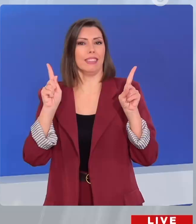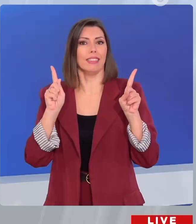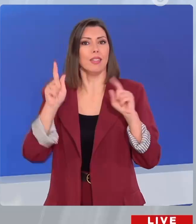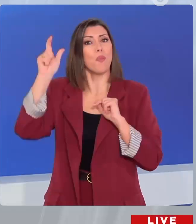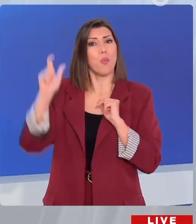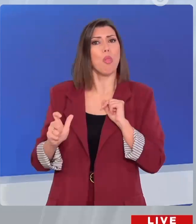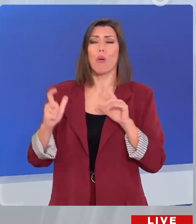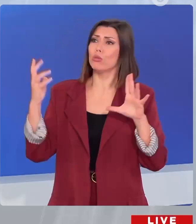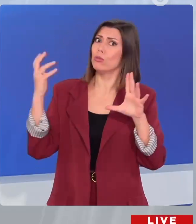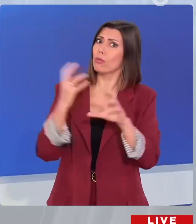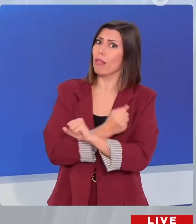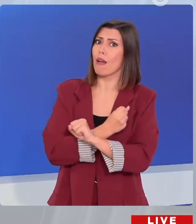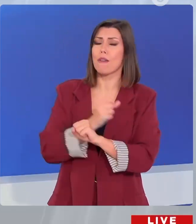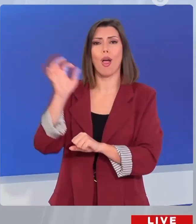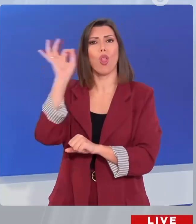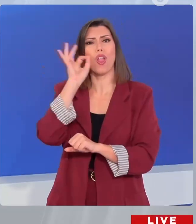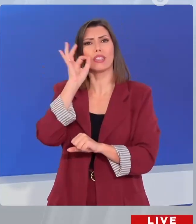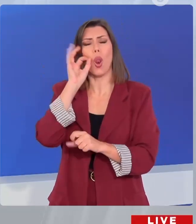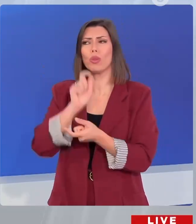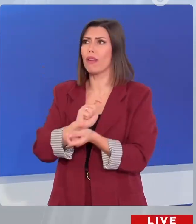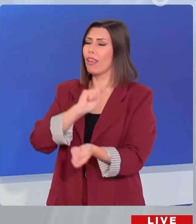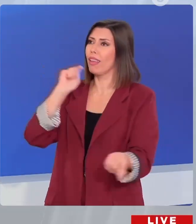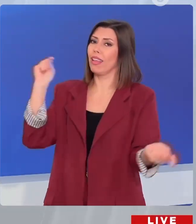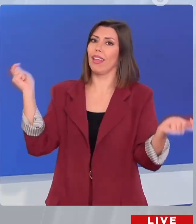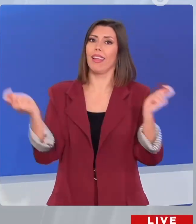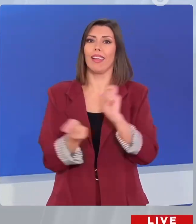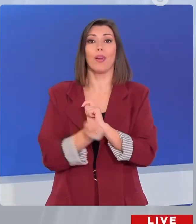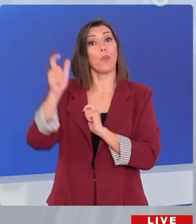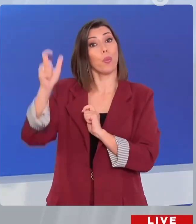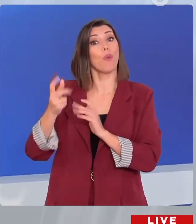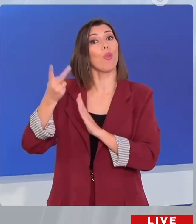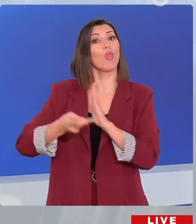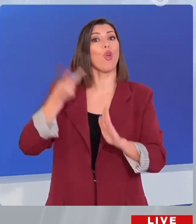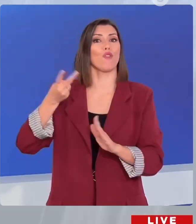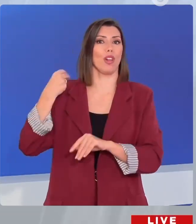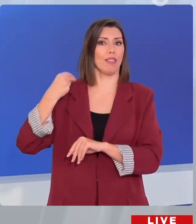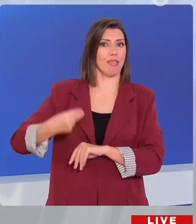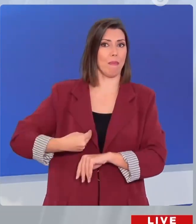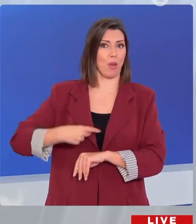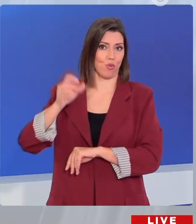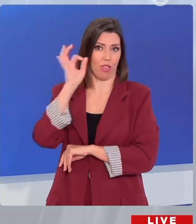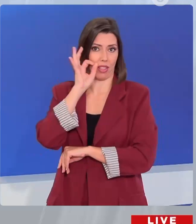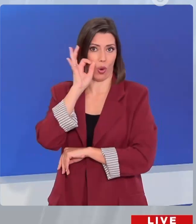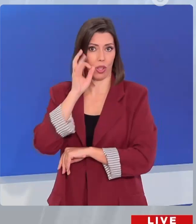κατάφερε να φέρει έναν φρέσκο αέρα στη Θεσσαλονίκη στις δύο θητείες που διετέλεσε δήμαρχος της πόλης.